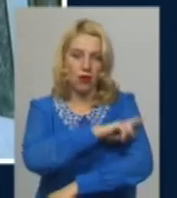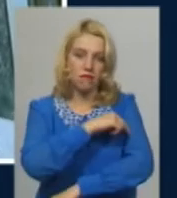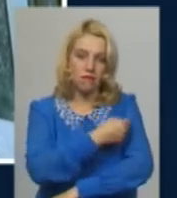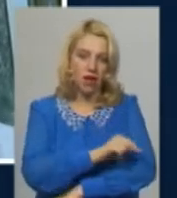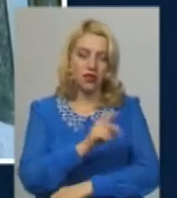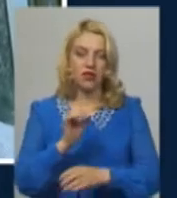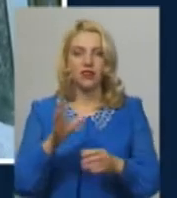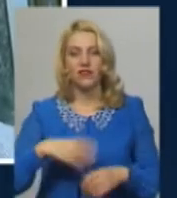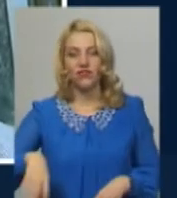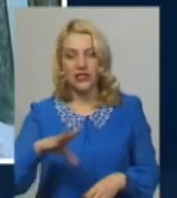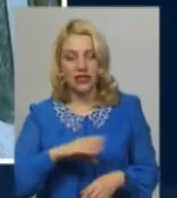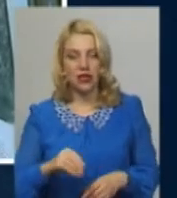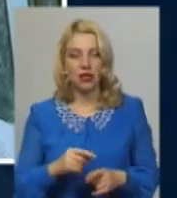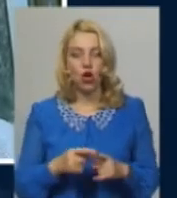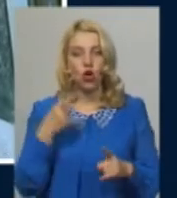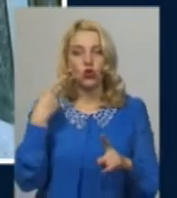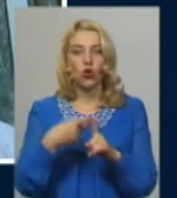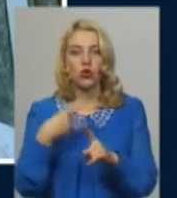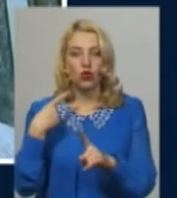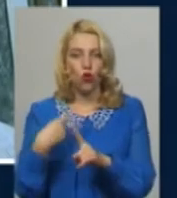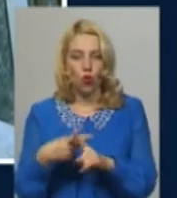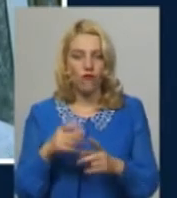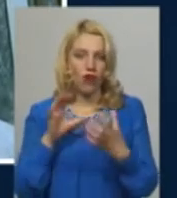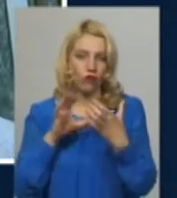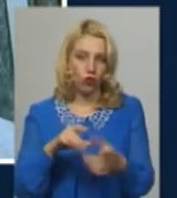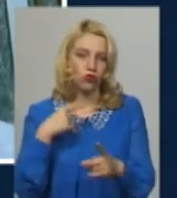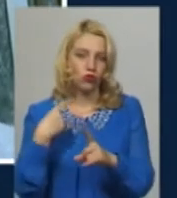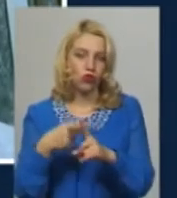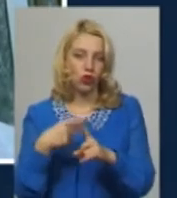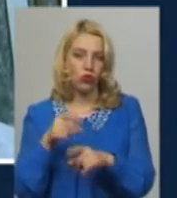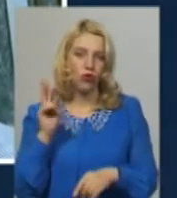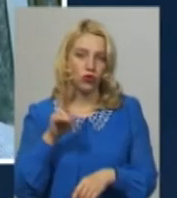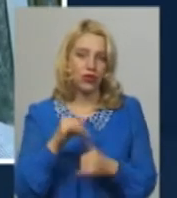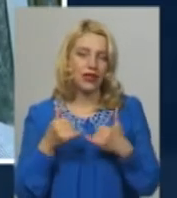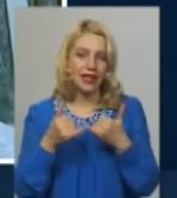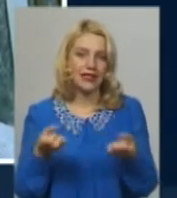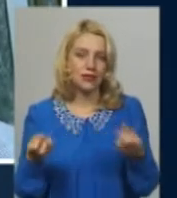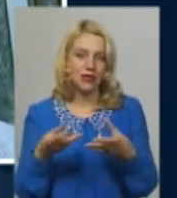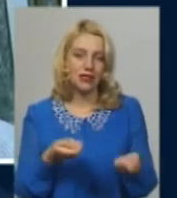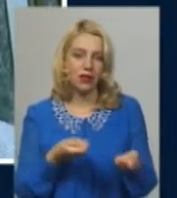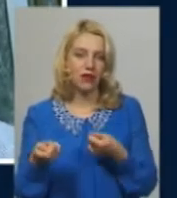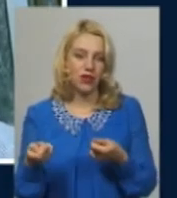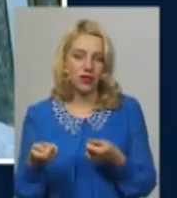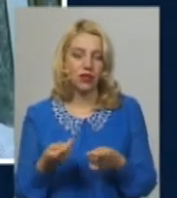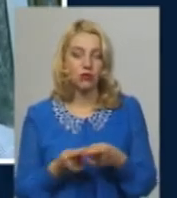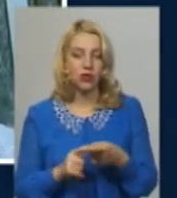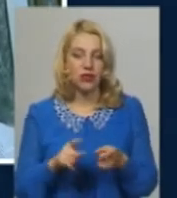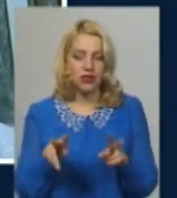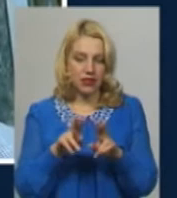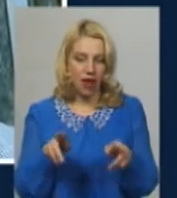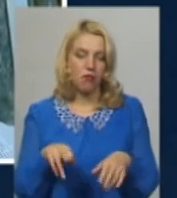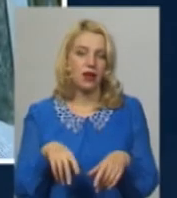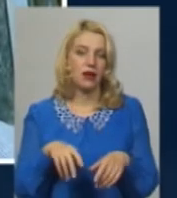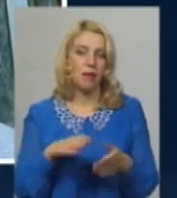і абсолютно всіх, додаткові автобуси, додаткові тролейбуси саме для спецперевезень. По тих самих маршрутах,